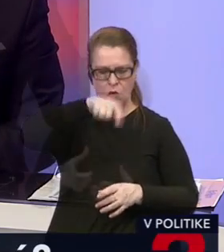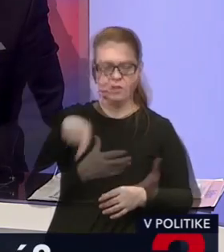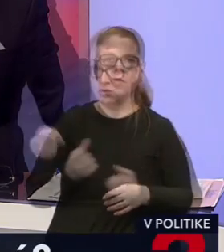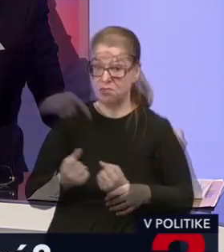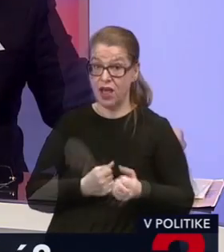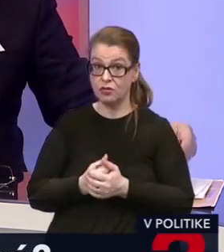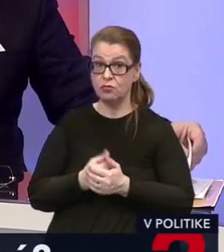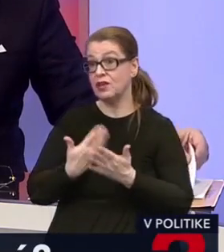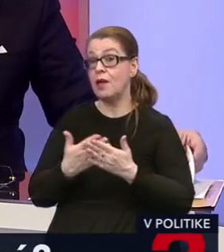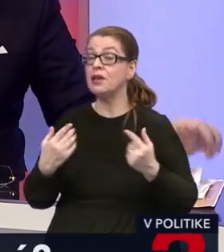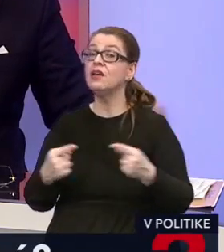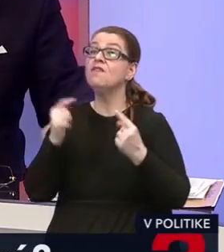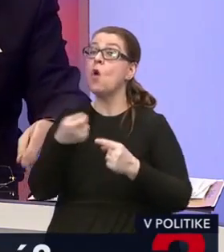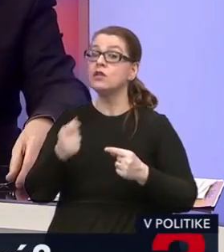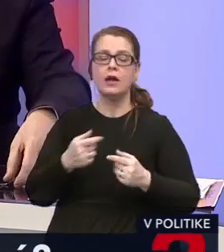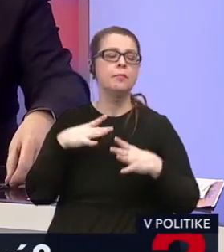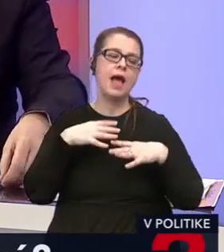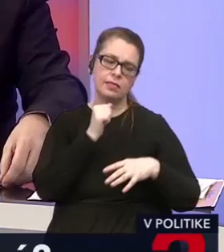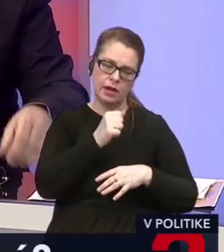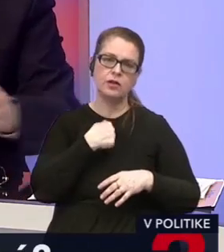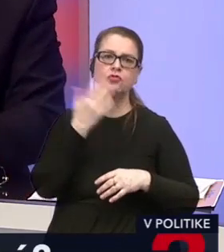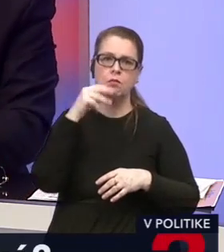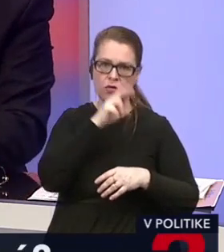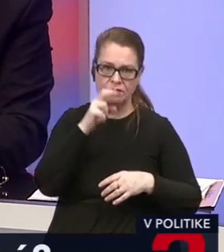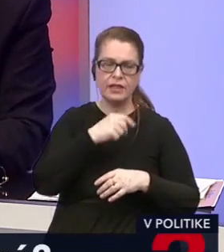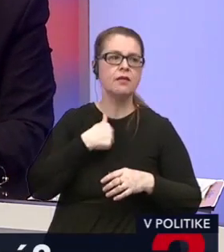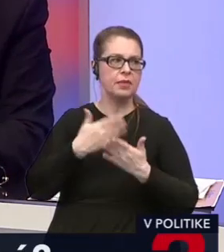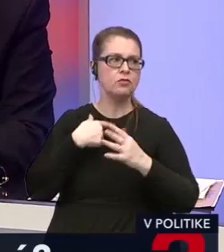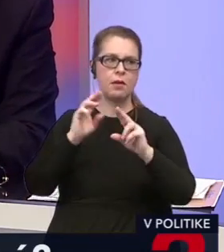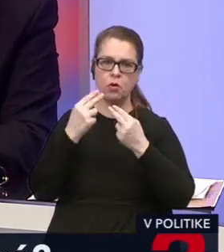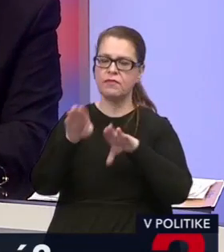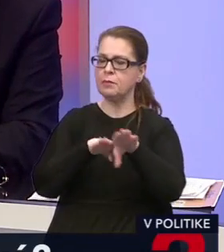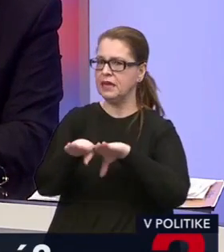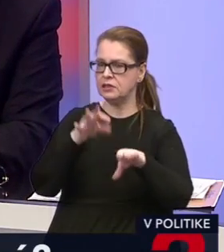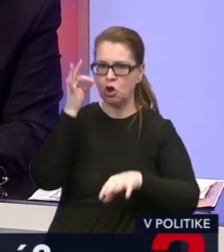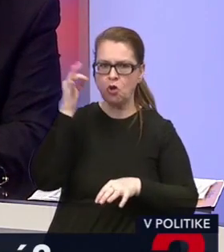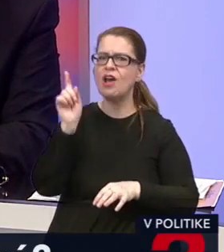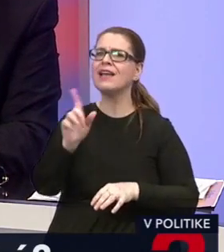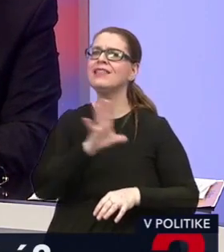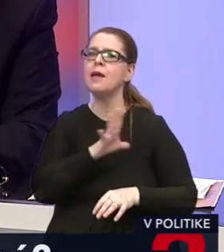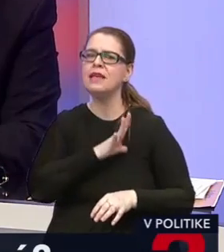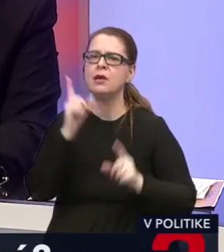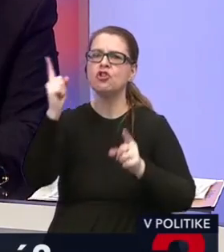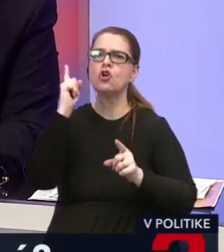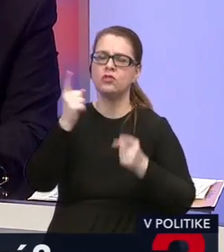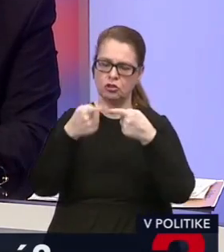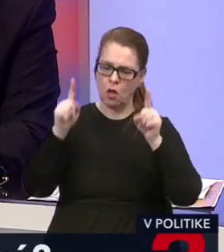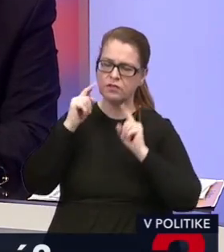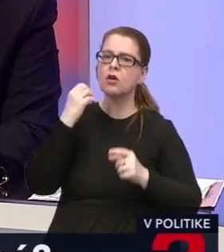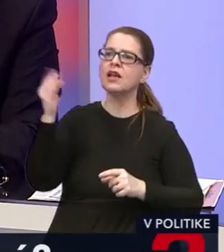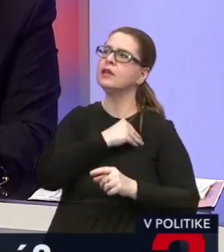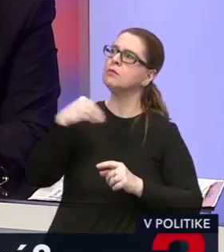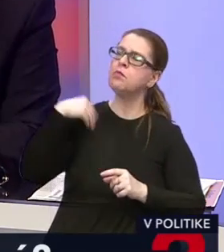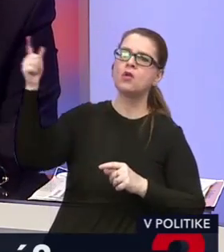cvičenie v tomto času. Ja som bol zvedavý, preto sme pozvali aj ministra Korčoka, že aké nebezpečenstvo hrozí Slovensku, keď polský prezident